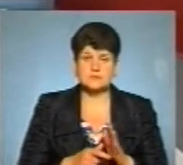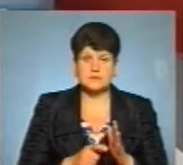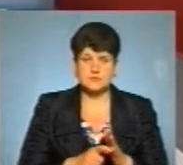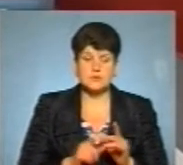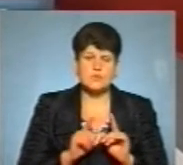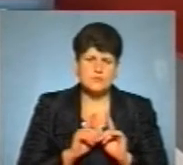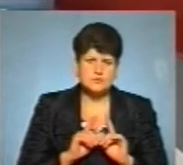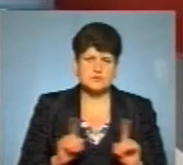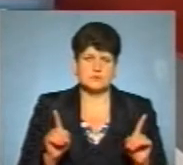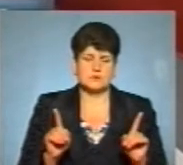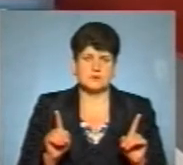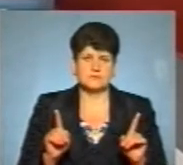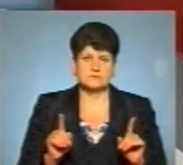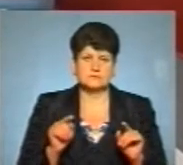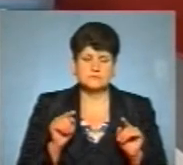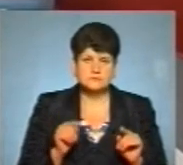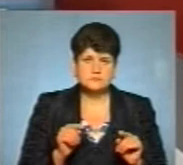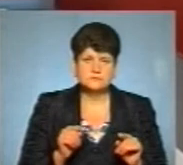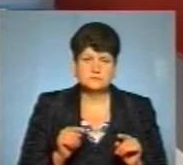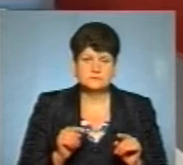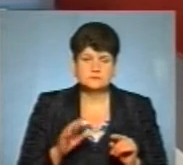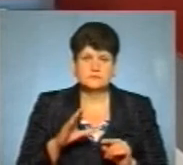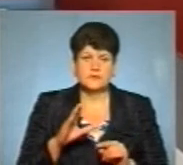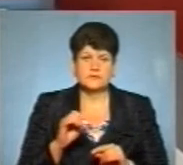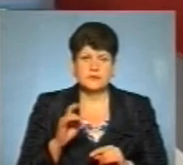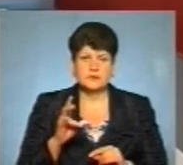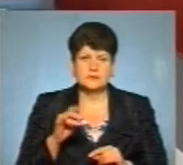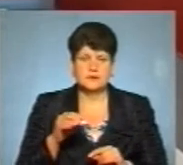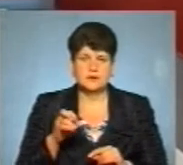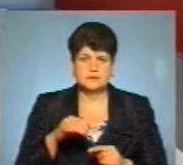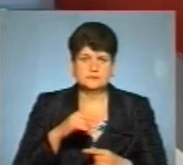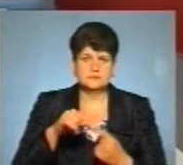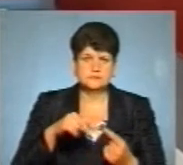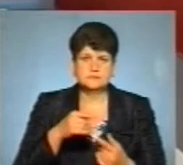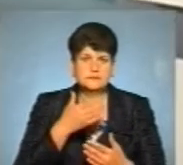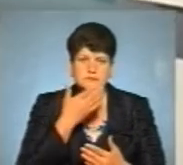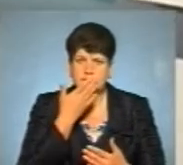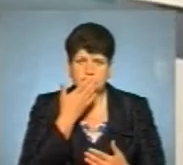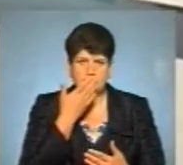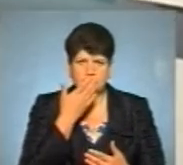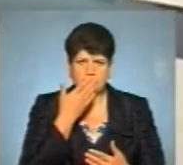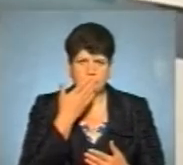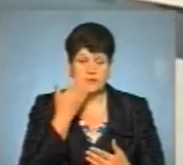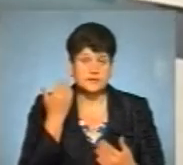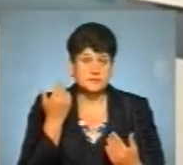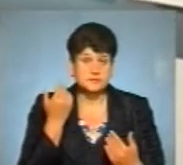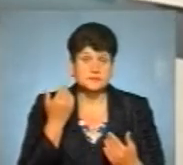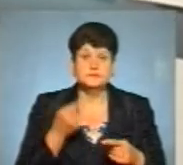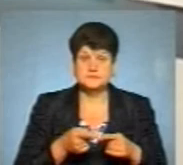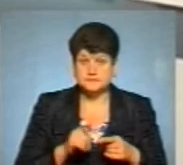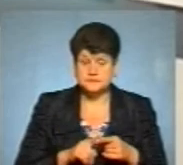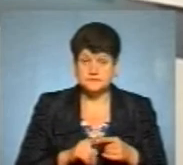особливо такого гатунку вентиляція, повітрообмін недостатній, і все це сприяло